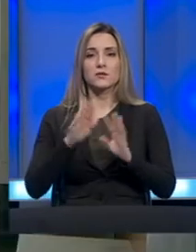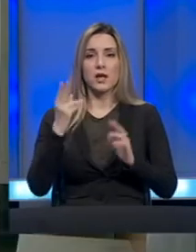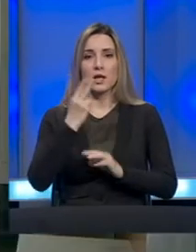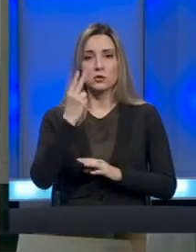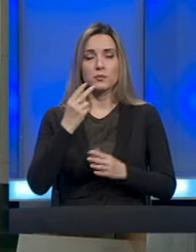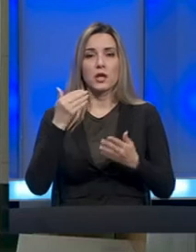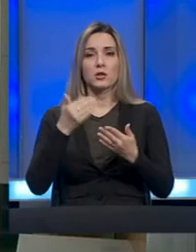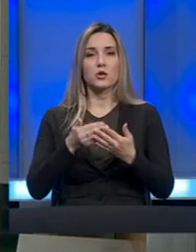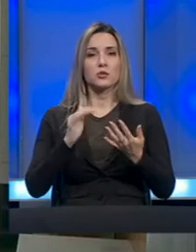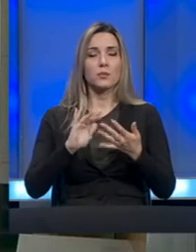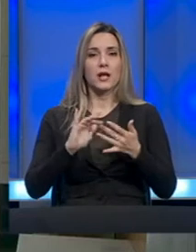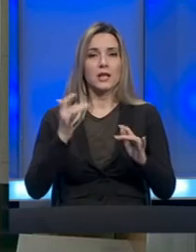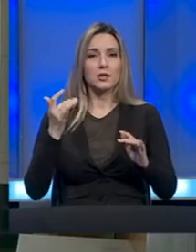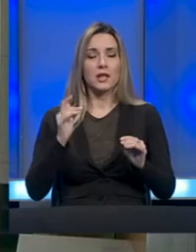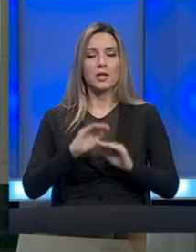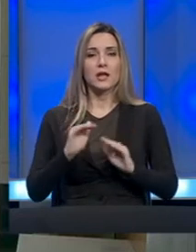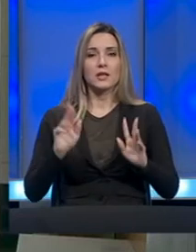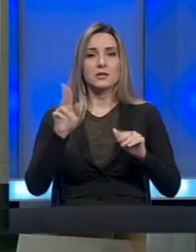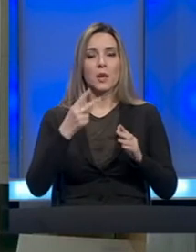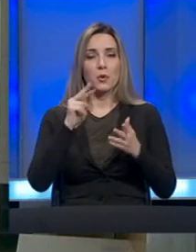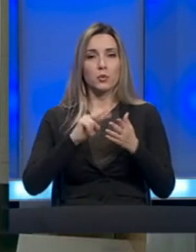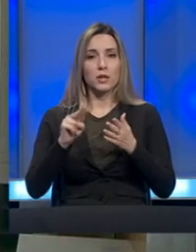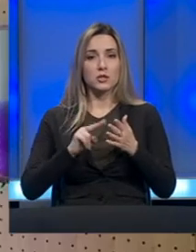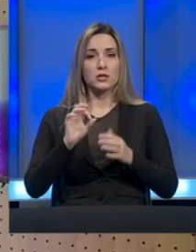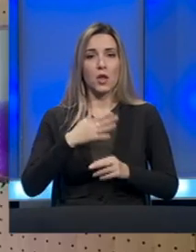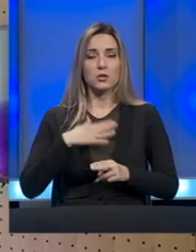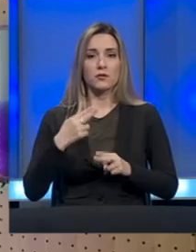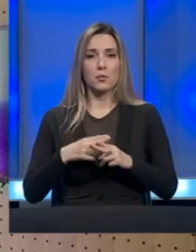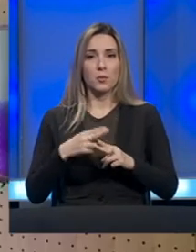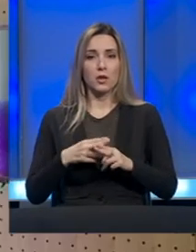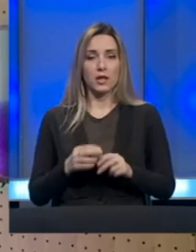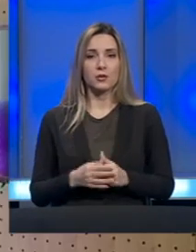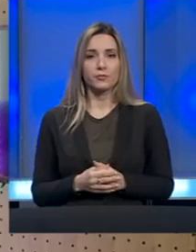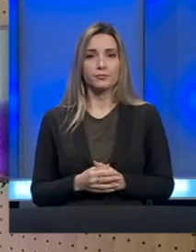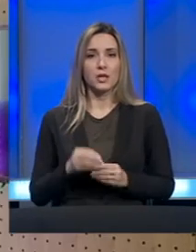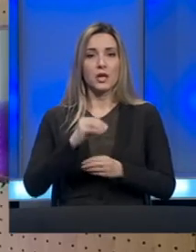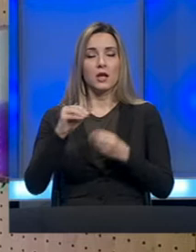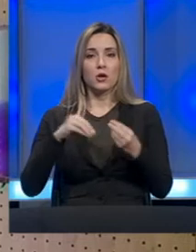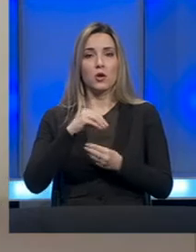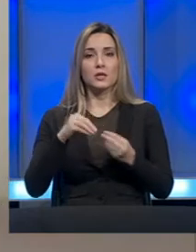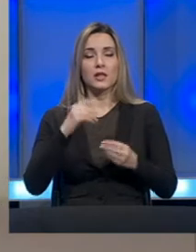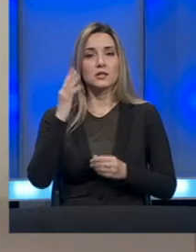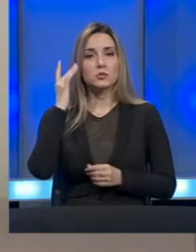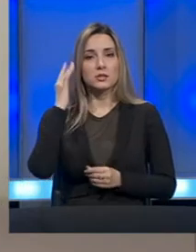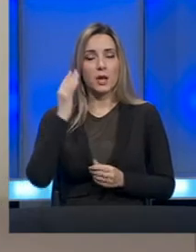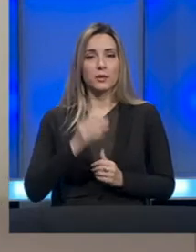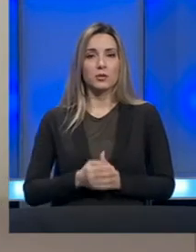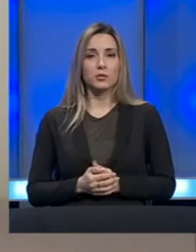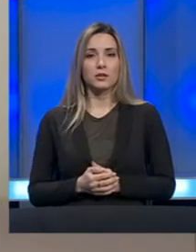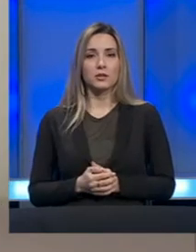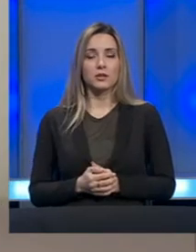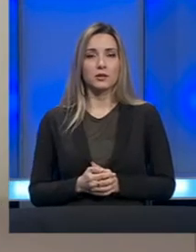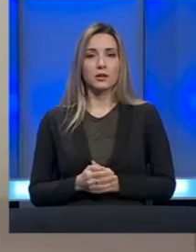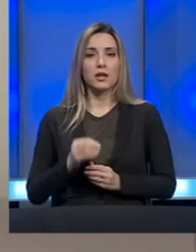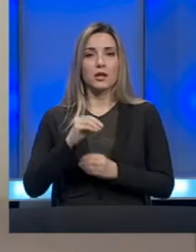dostupan je internet, djeca mogu da čitaju o svom oboljenju, jeli tako. Roditelji su zabrinuti, pored